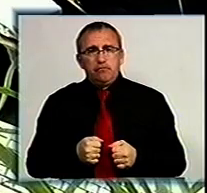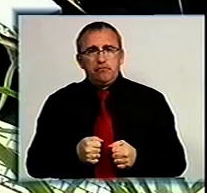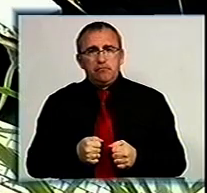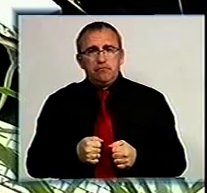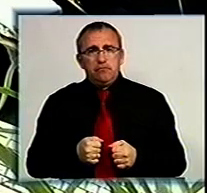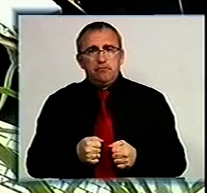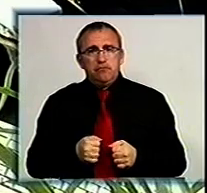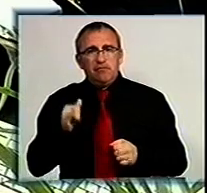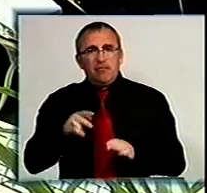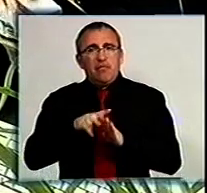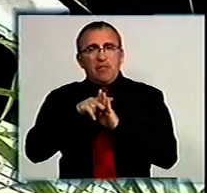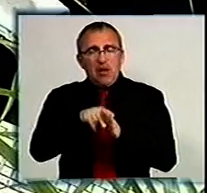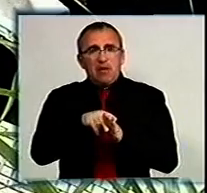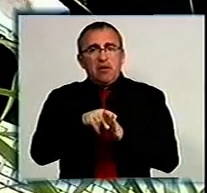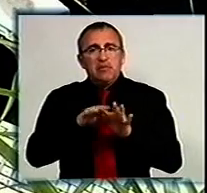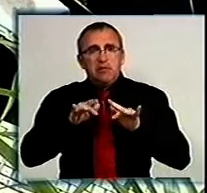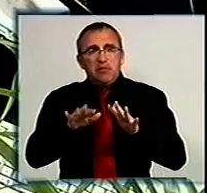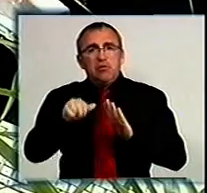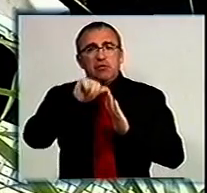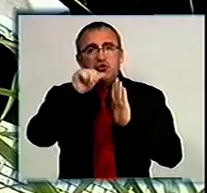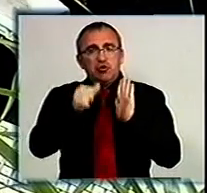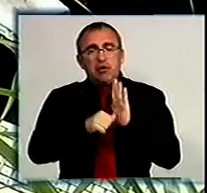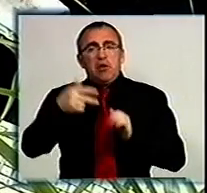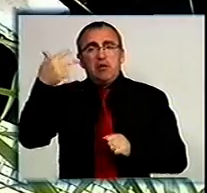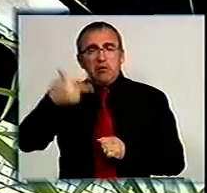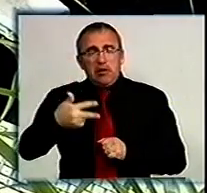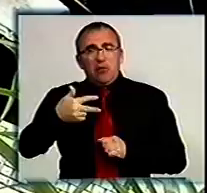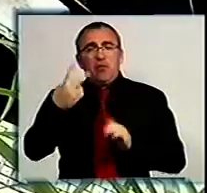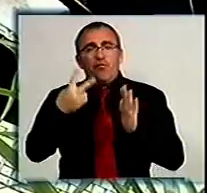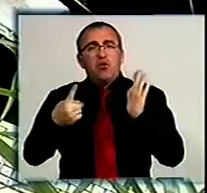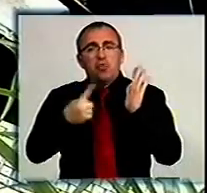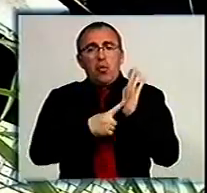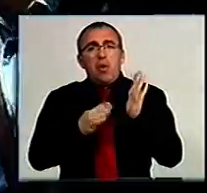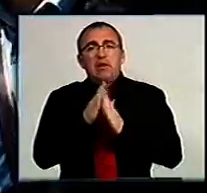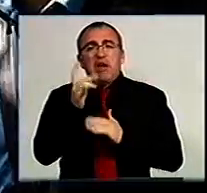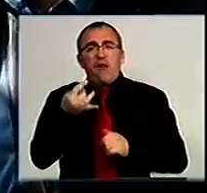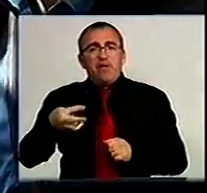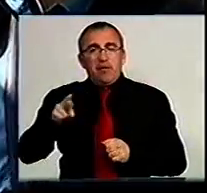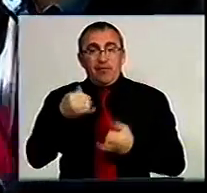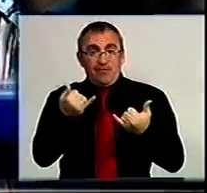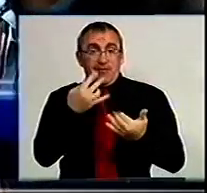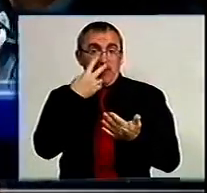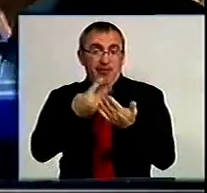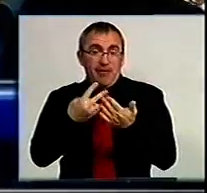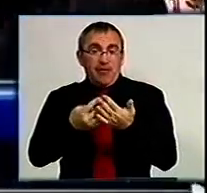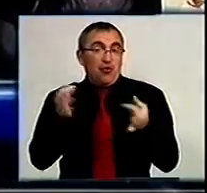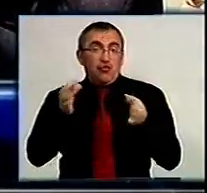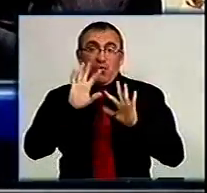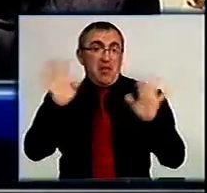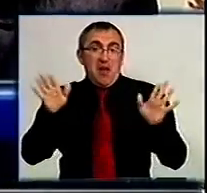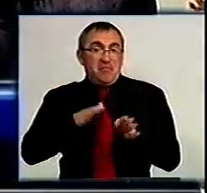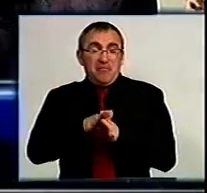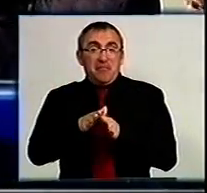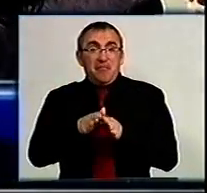також навантажений справ, 16.30-26 травня. Ви тільки що побачили, як нічого не відбувалося.